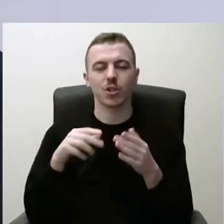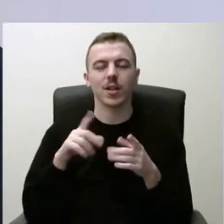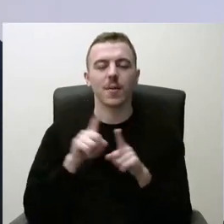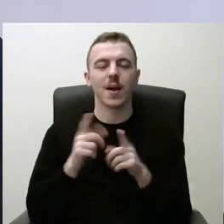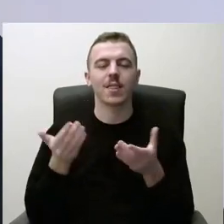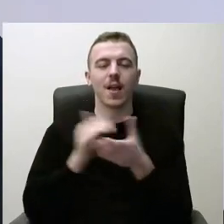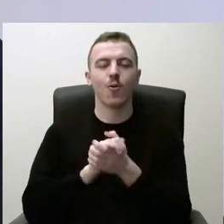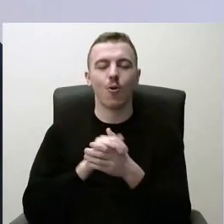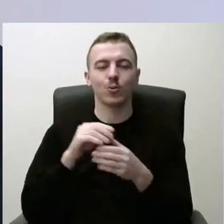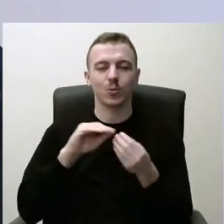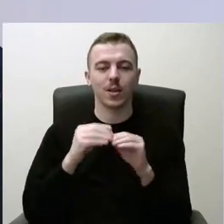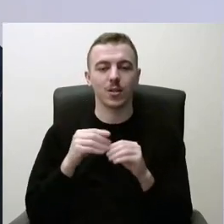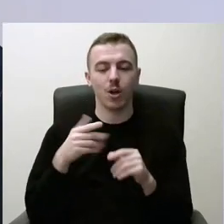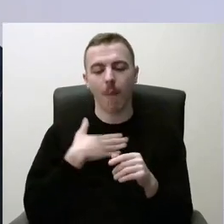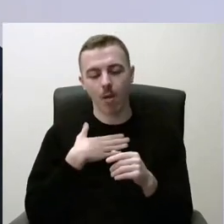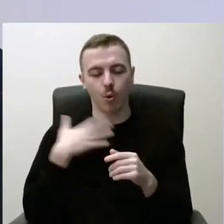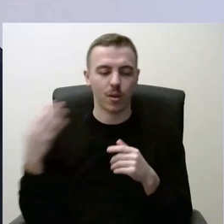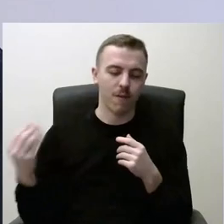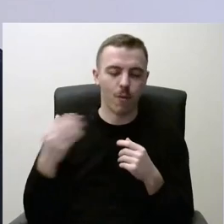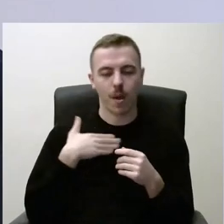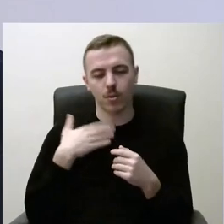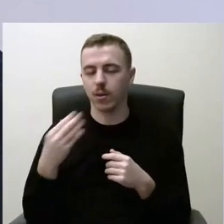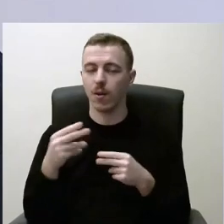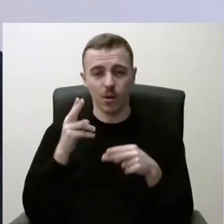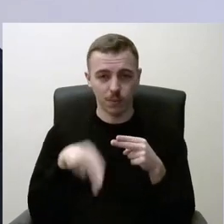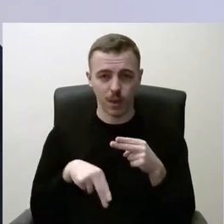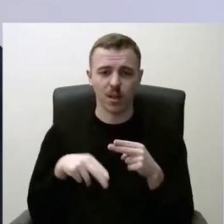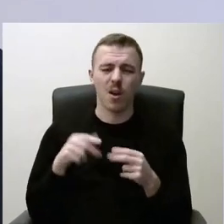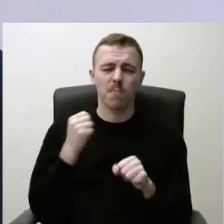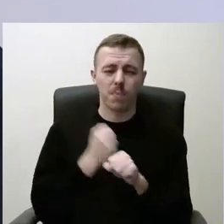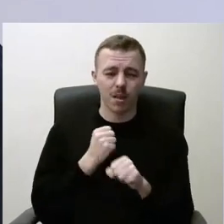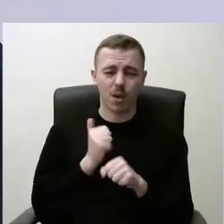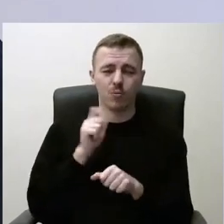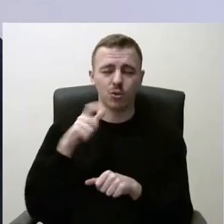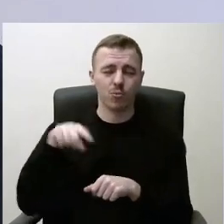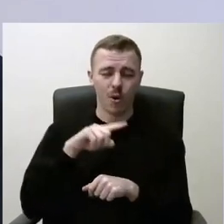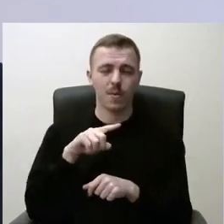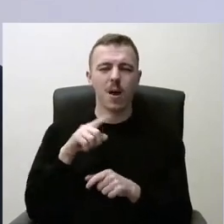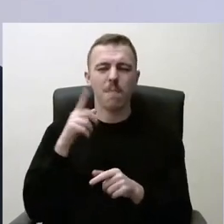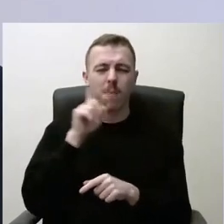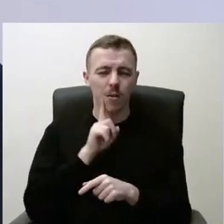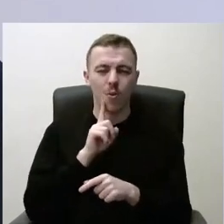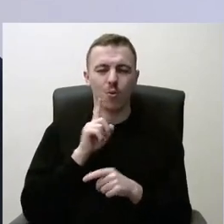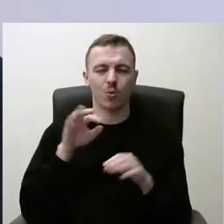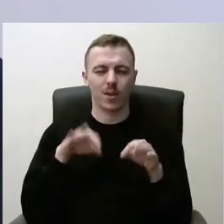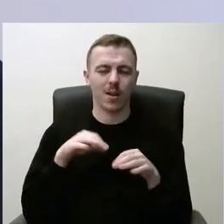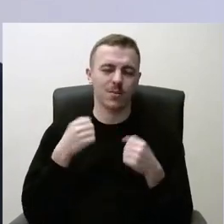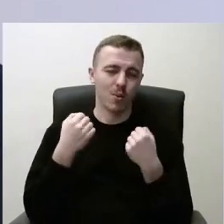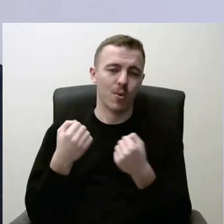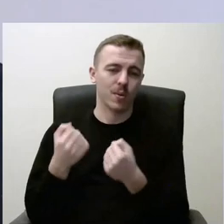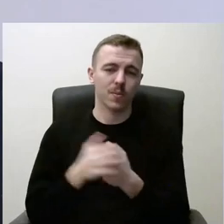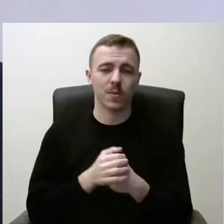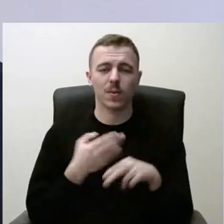čia mano, čia tavo. O tiesiog padarom žmonėm patogų transportą. Aš pats dirbu lezę, turim daug